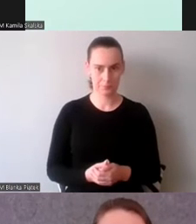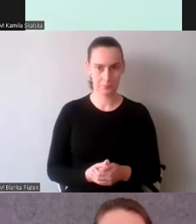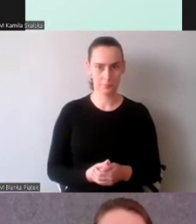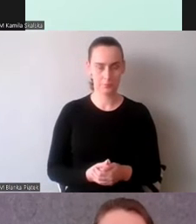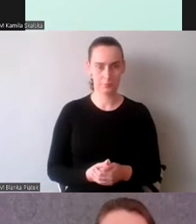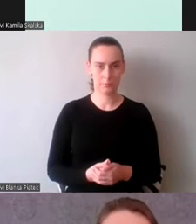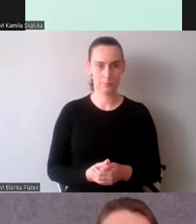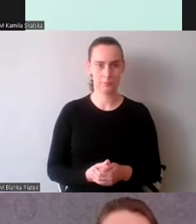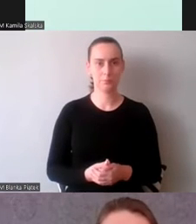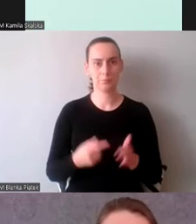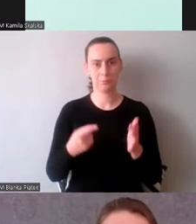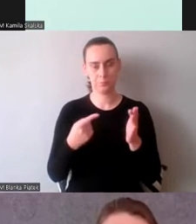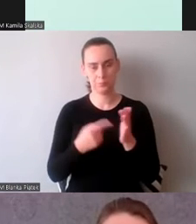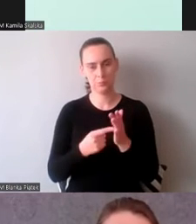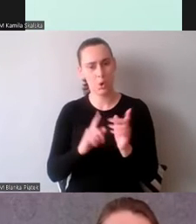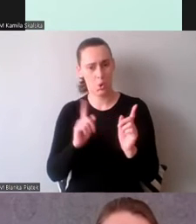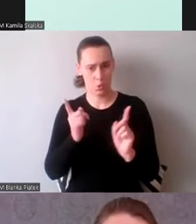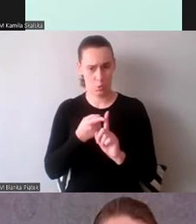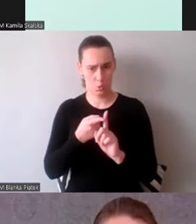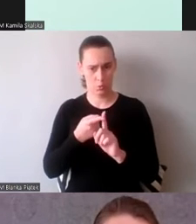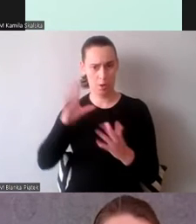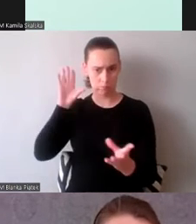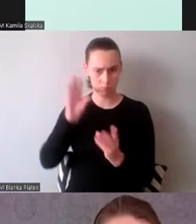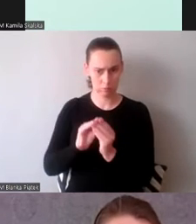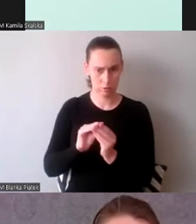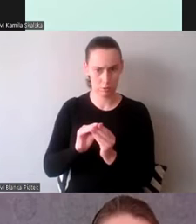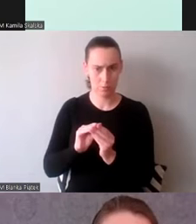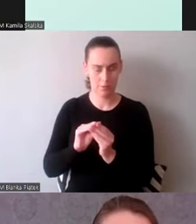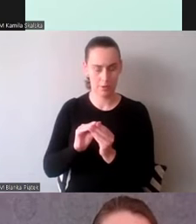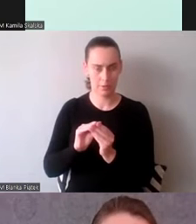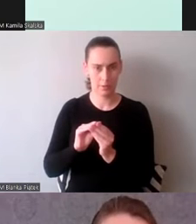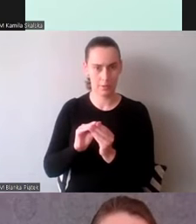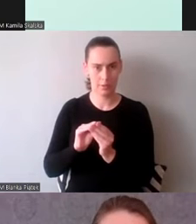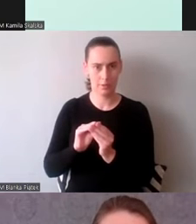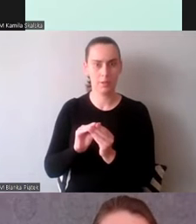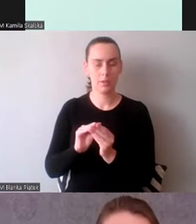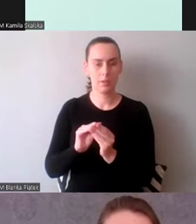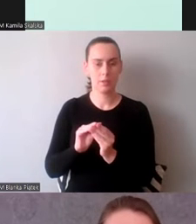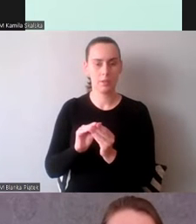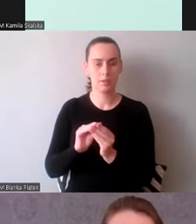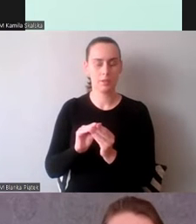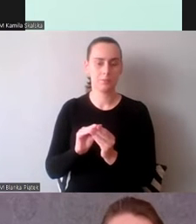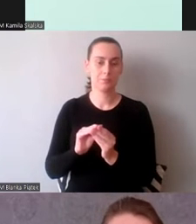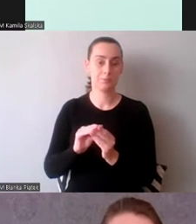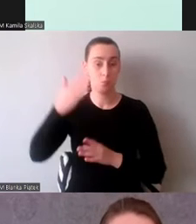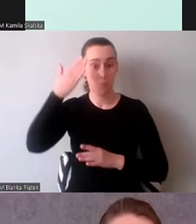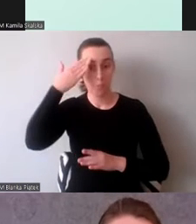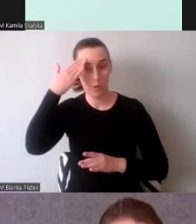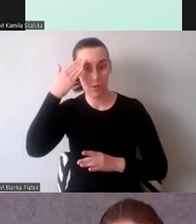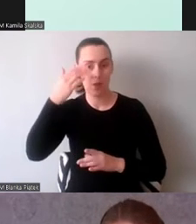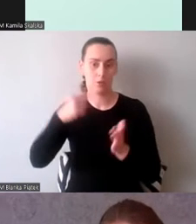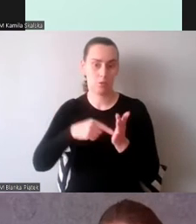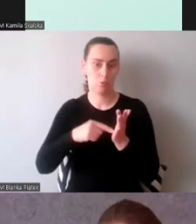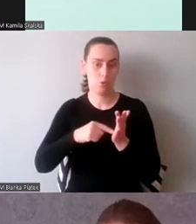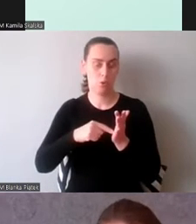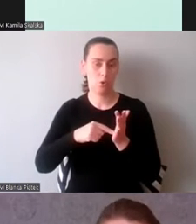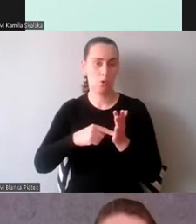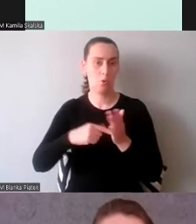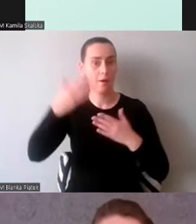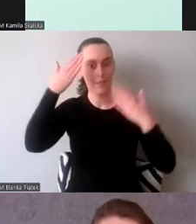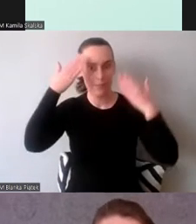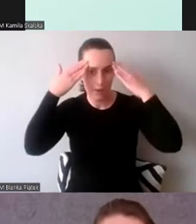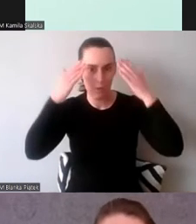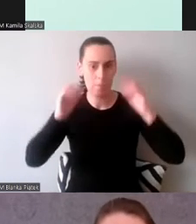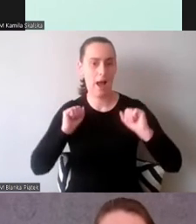I to będzie krótkie podsumowanie, że poznanie jest świadomą aktywnością